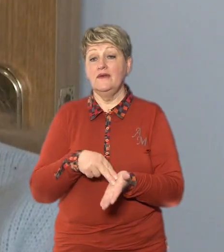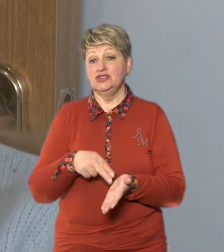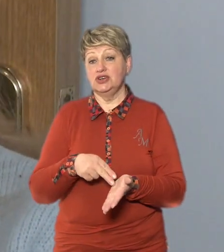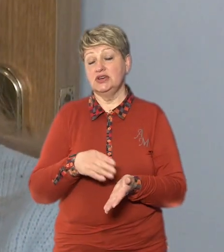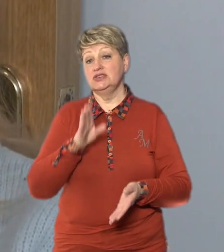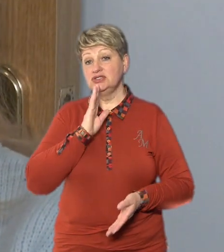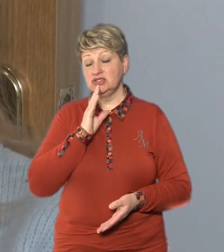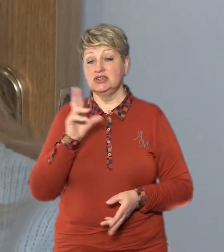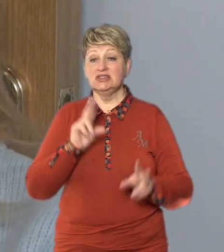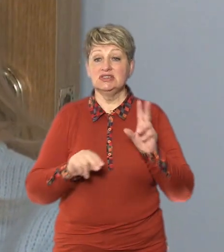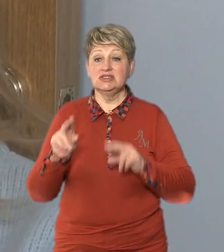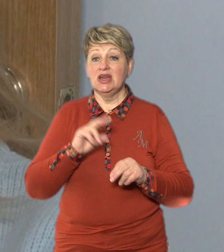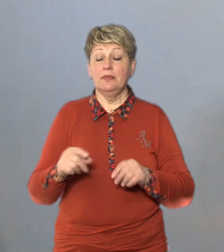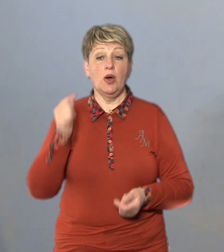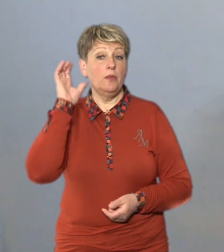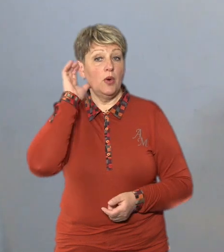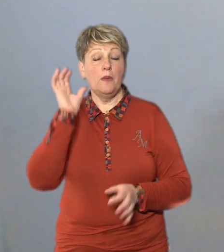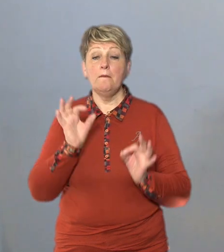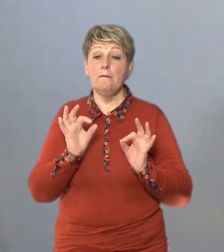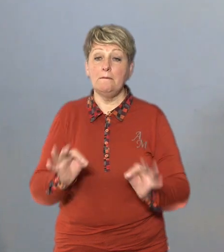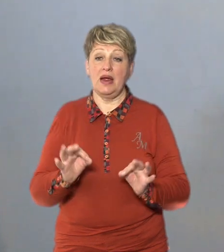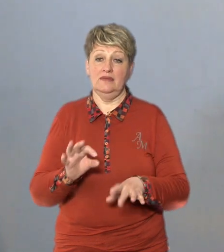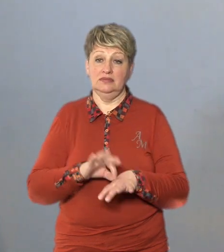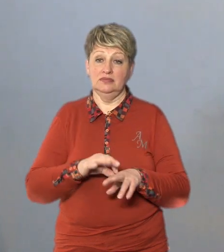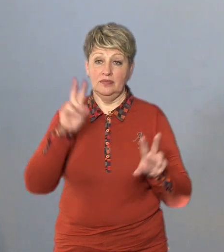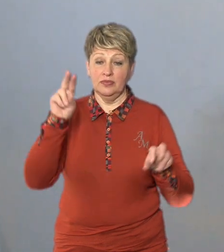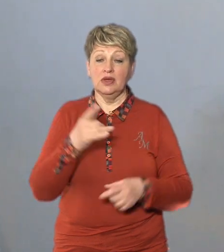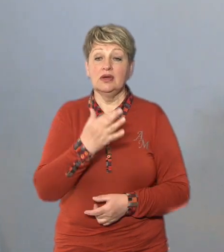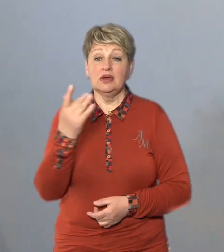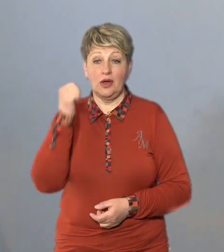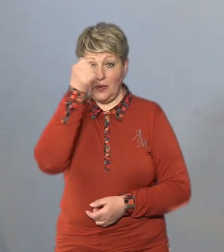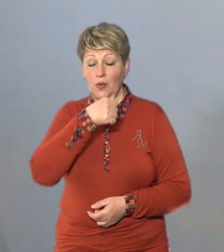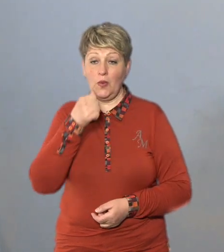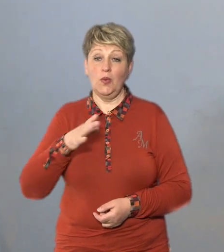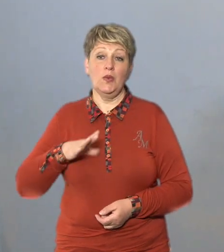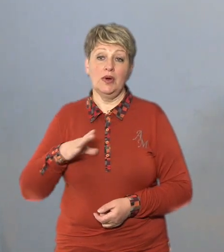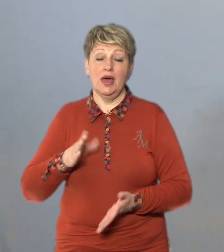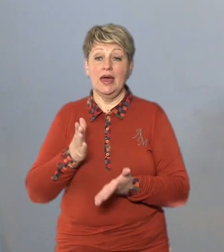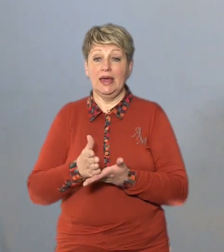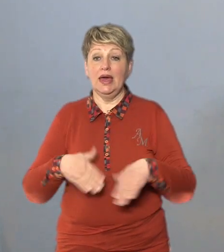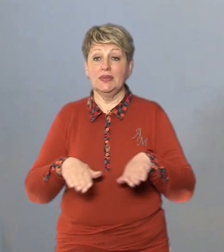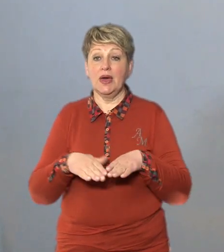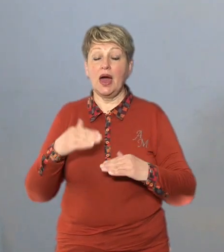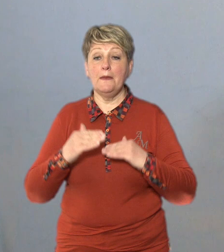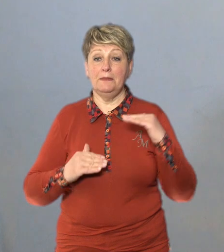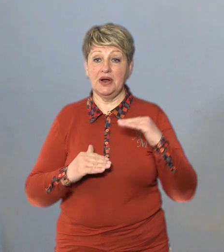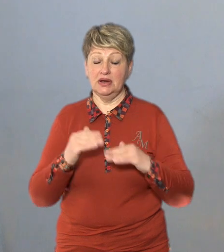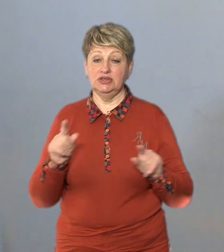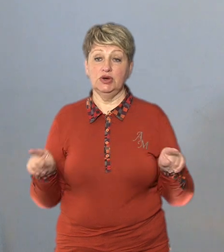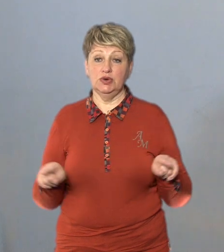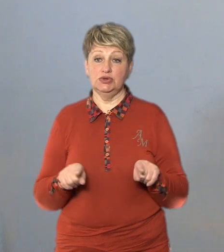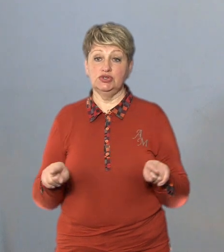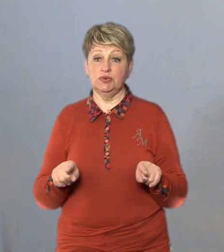Наталія сподівається почути правильний діагноз каже кілька років цього чекає є така практика що ще